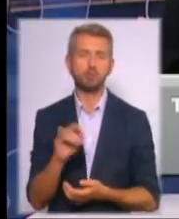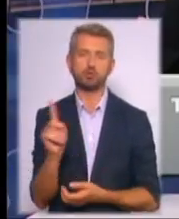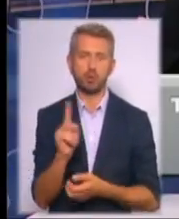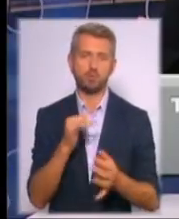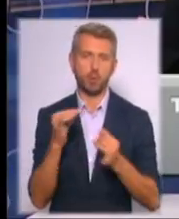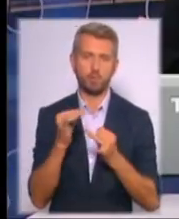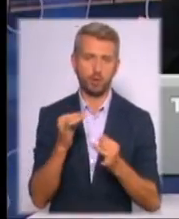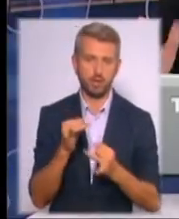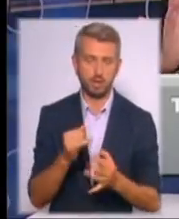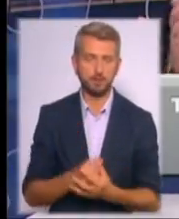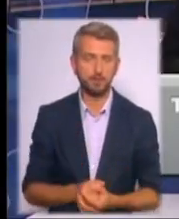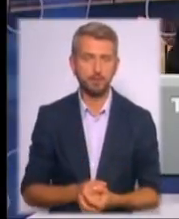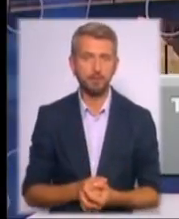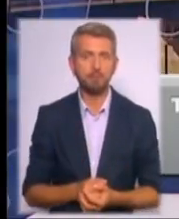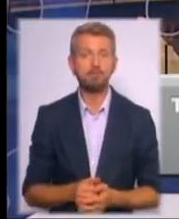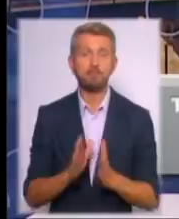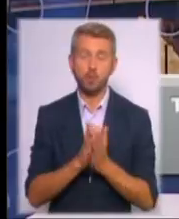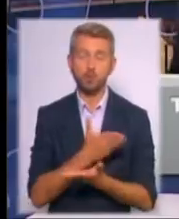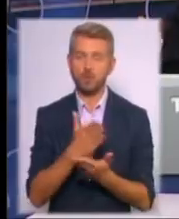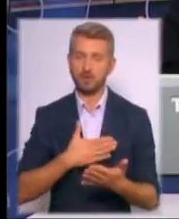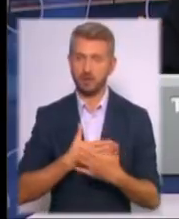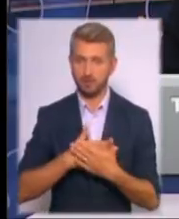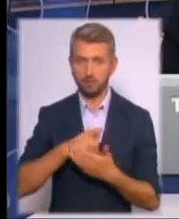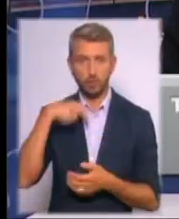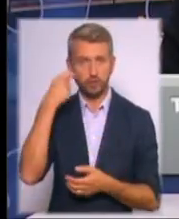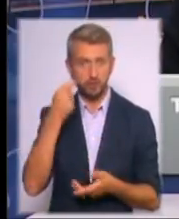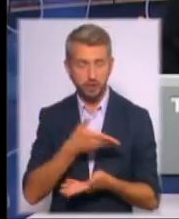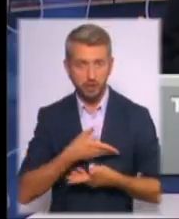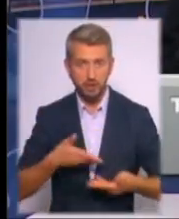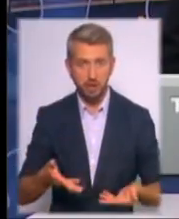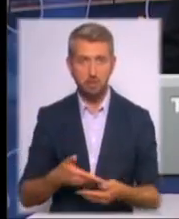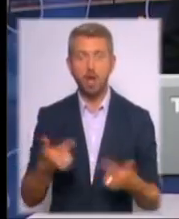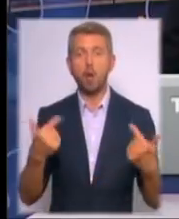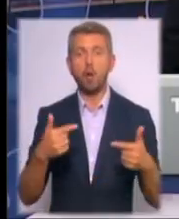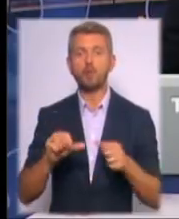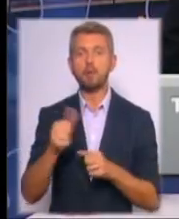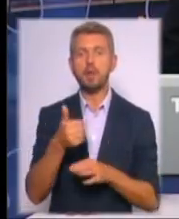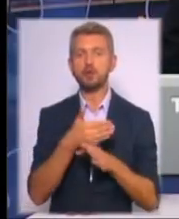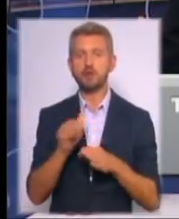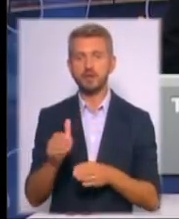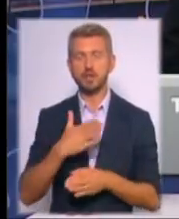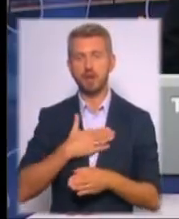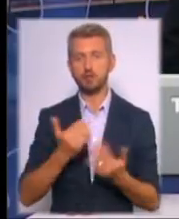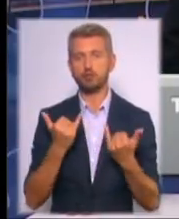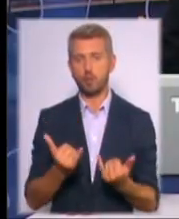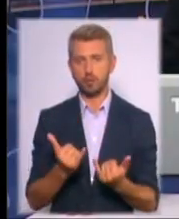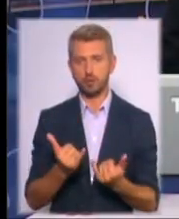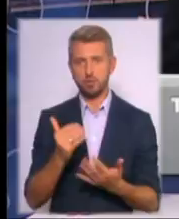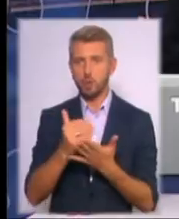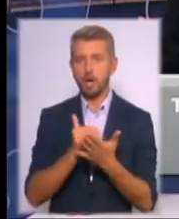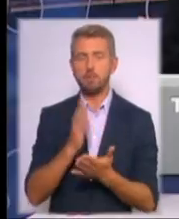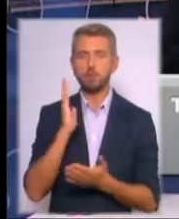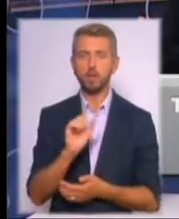як і зазвичай. Я закликаю вас активно долучатися до нашої розмови. Гостем першої частини нашої сьогоднішньої столиці буде